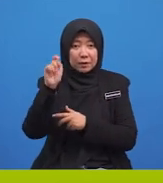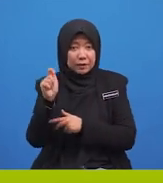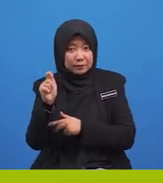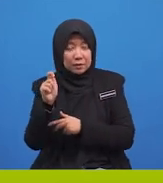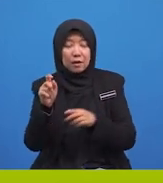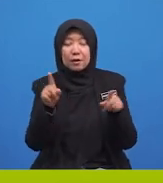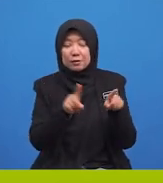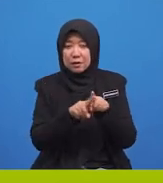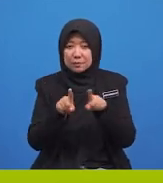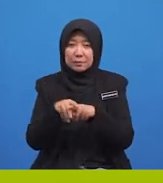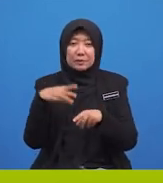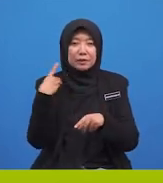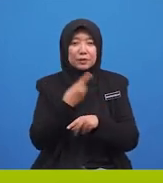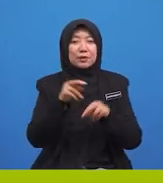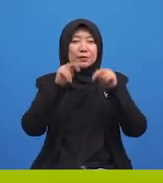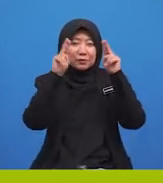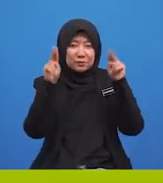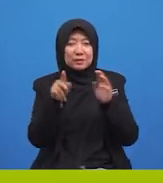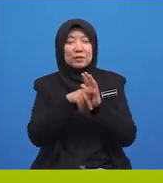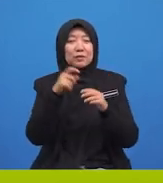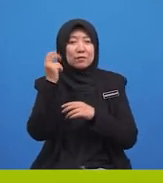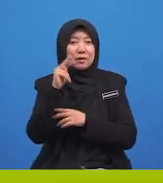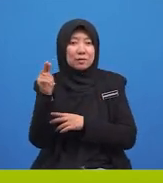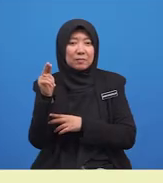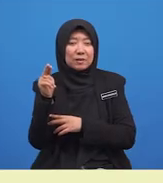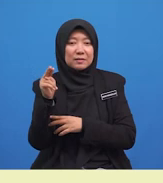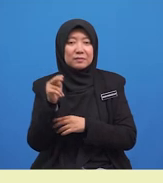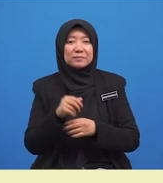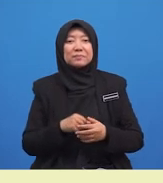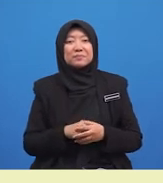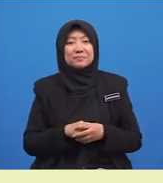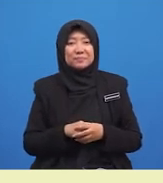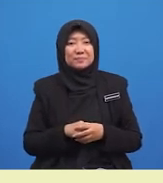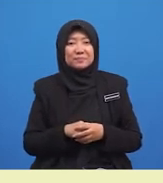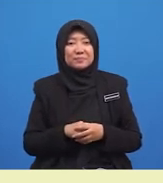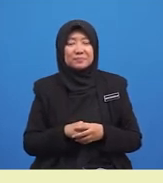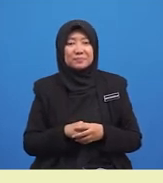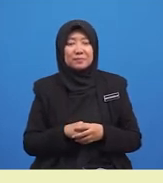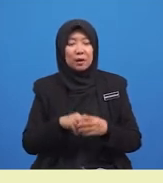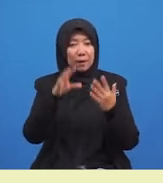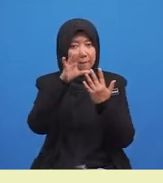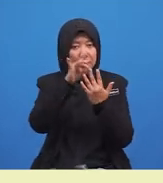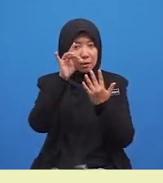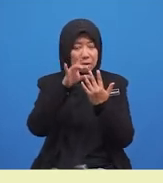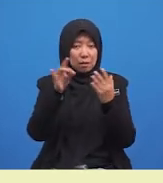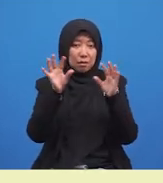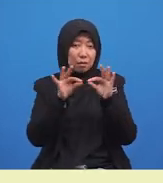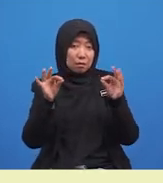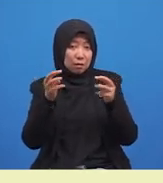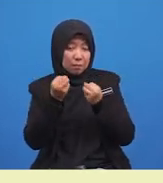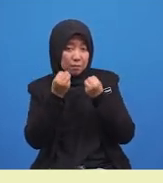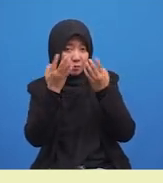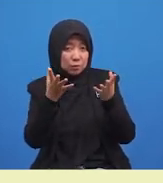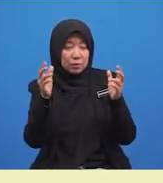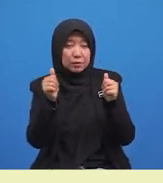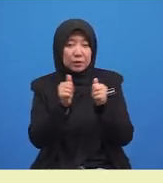kita uji kefahaman kamu melalui kuis berikut. Pilih ayat majmuk dengan